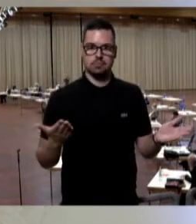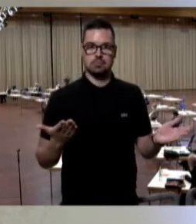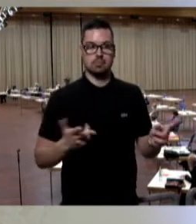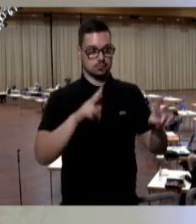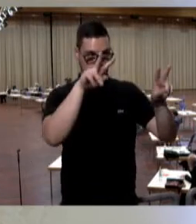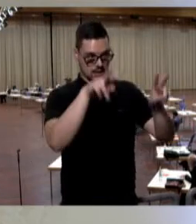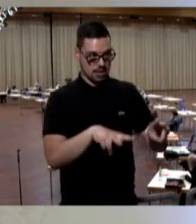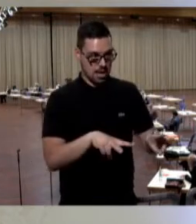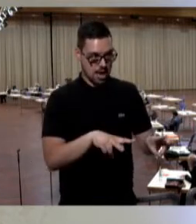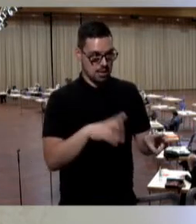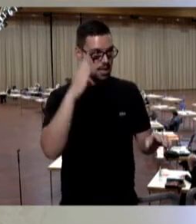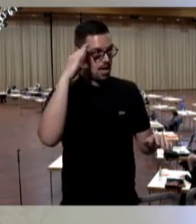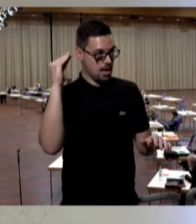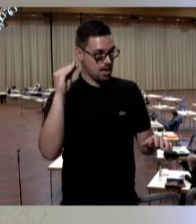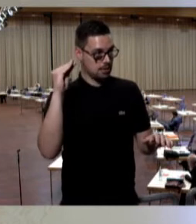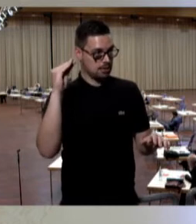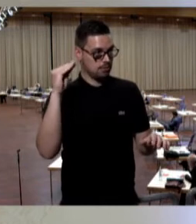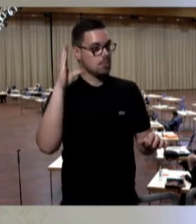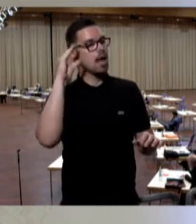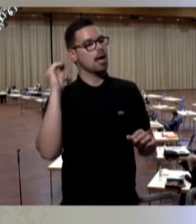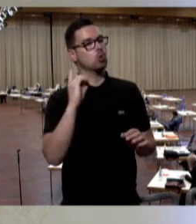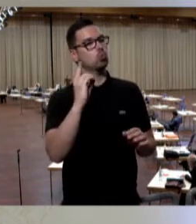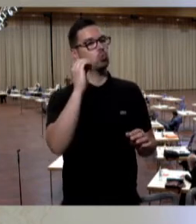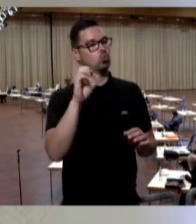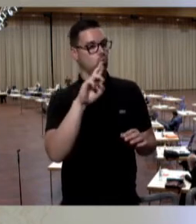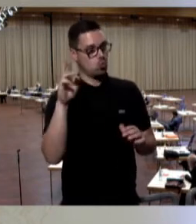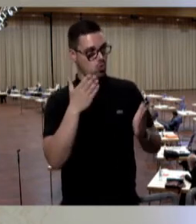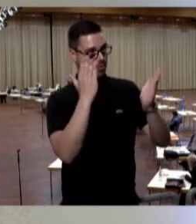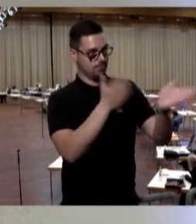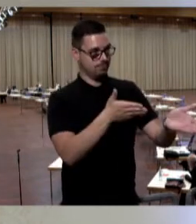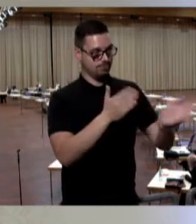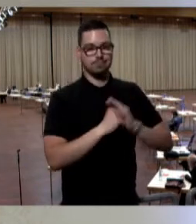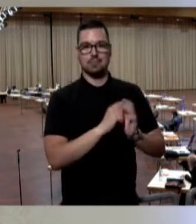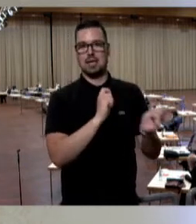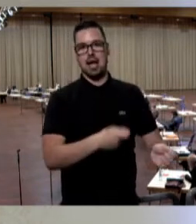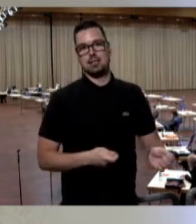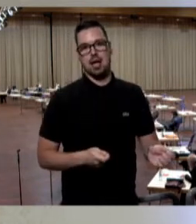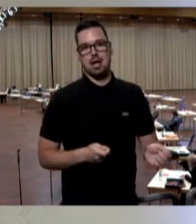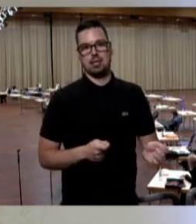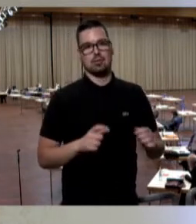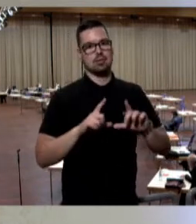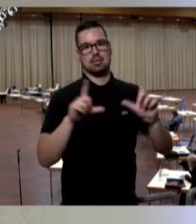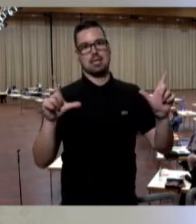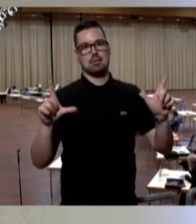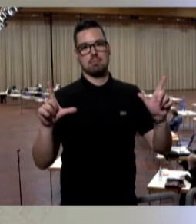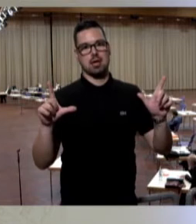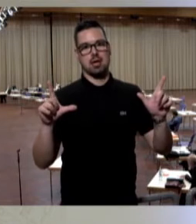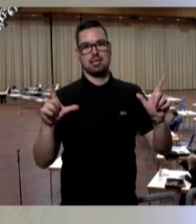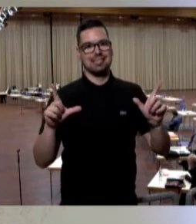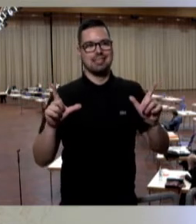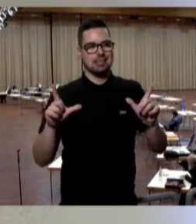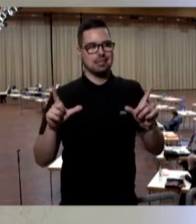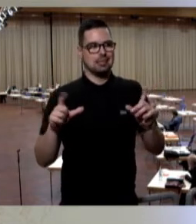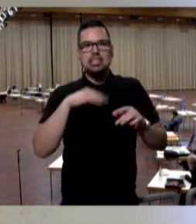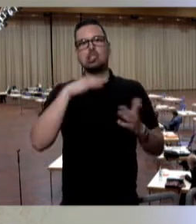der AfD, Herr Dörr, Ihr Antrag als auch Ihr Redebeitrag werden diesem Themenkomplik in keinster